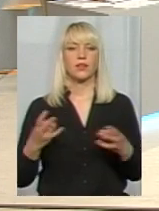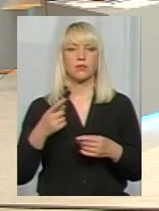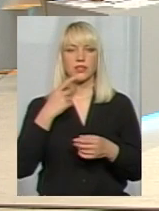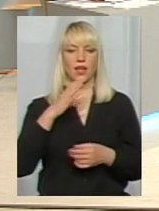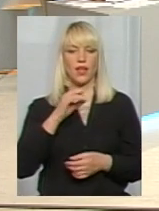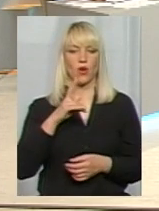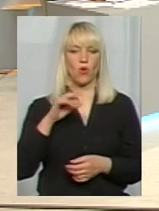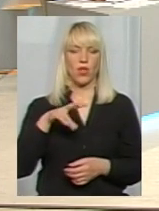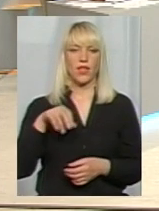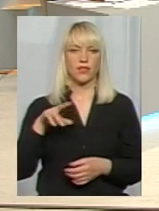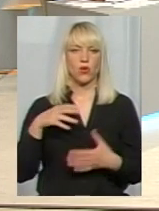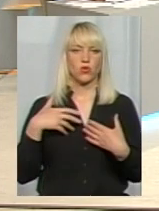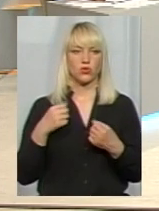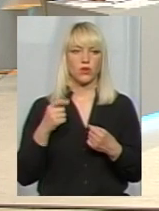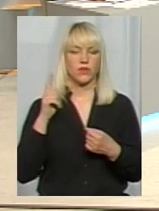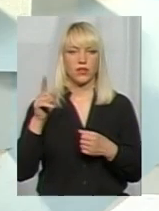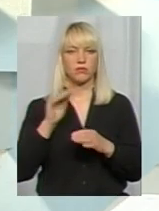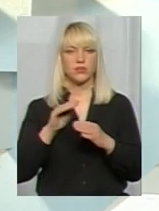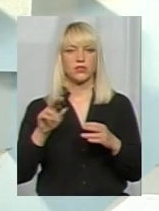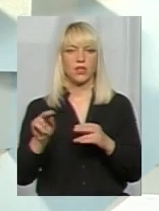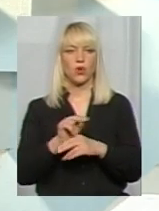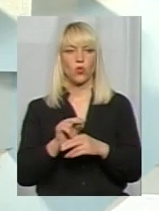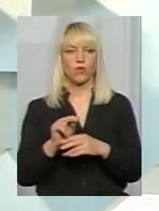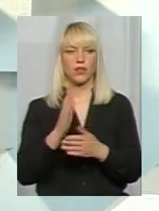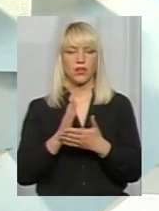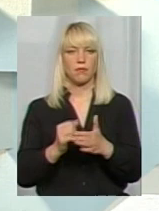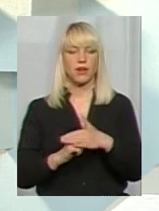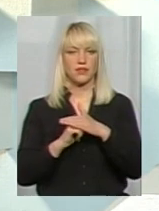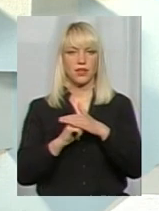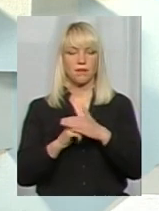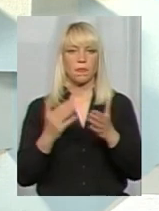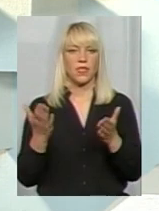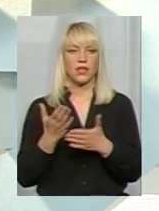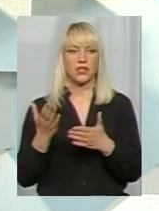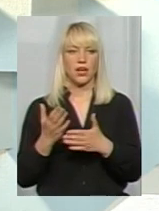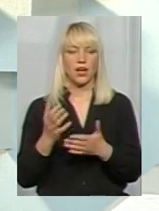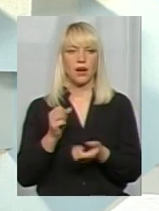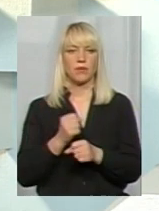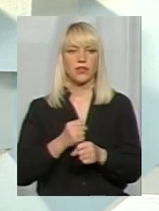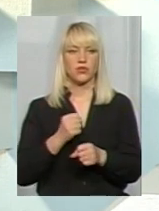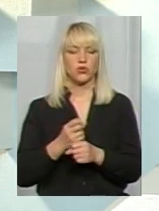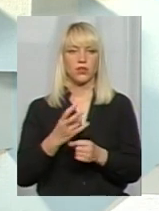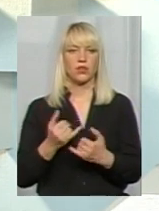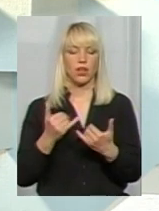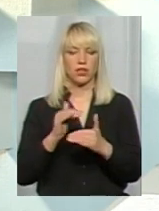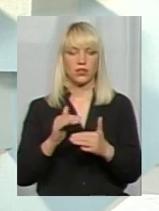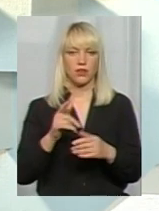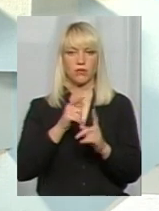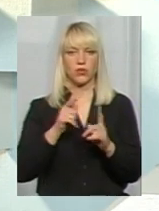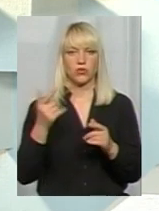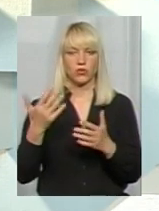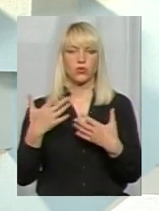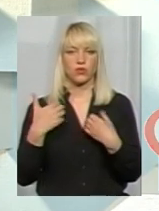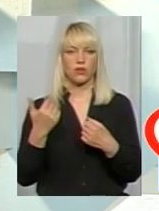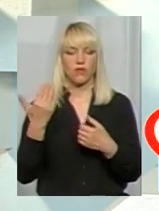крім оздоровлення, діти отримують там лікувальну базу, яка працює так само на дітей в період їх оздоровлення. Вони